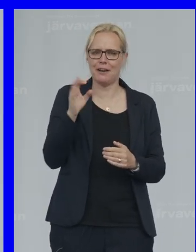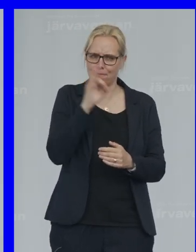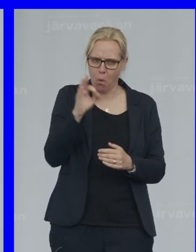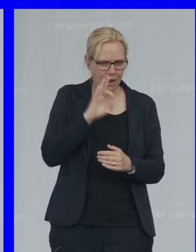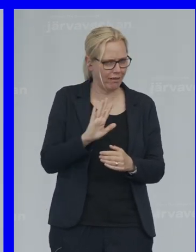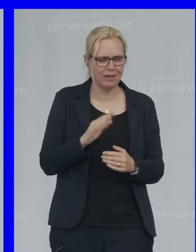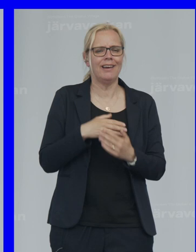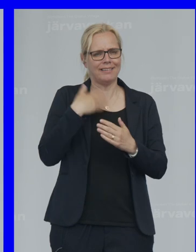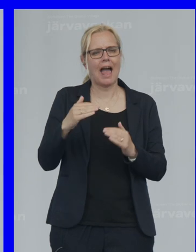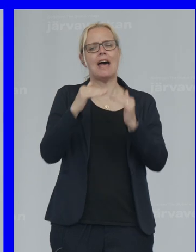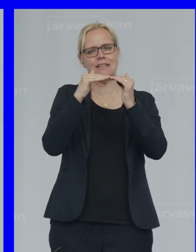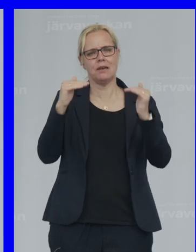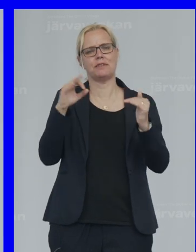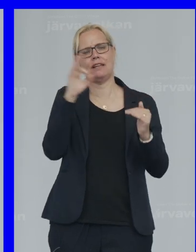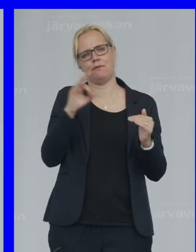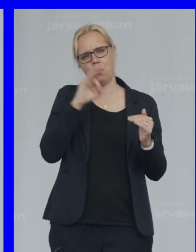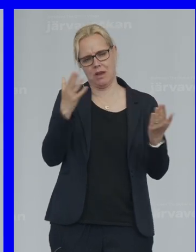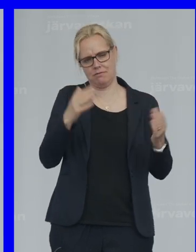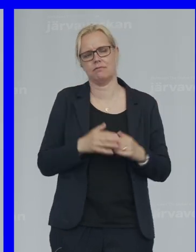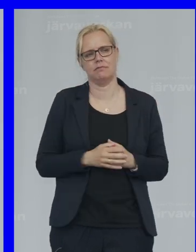är en jämställdhetsfråga